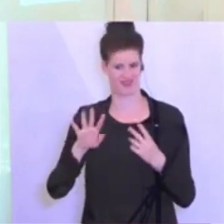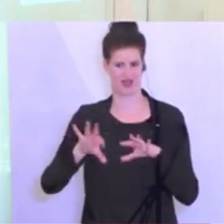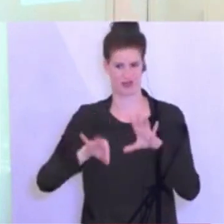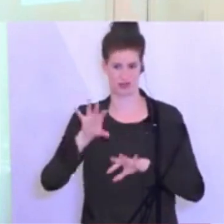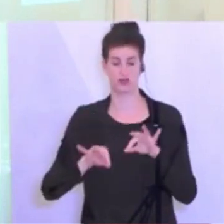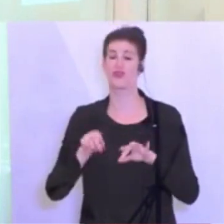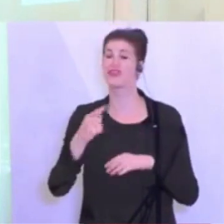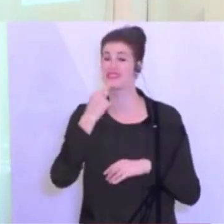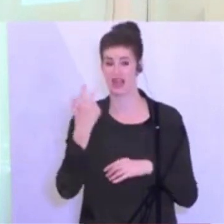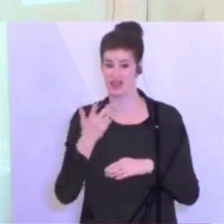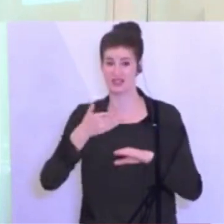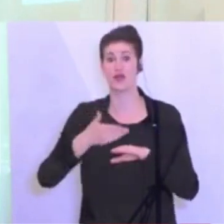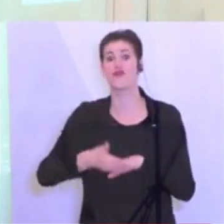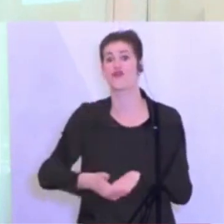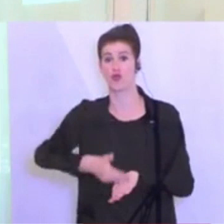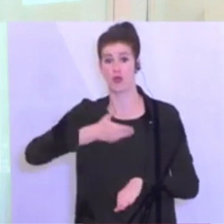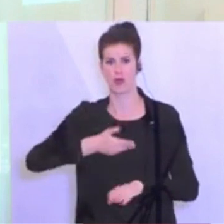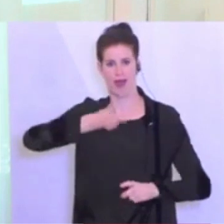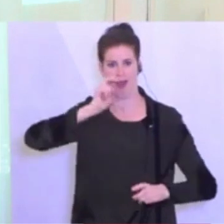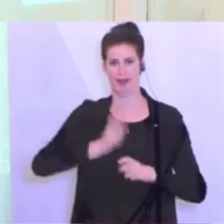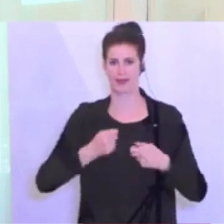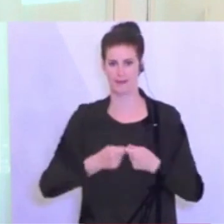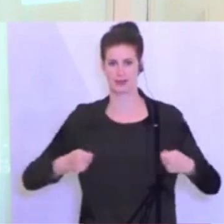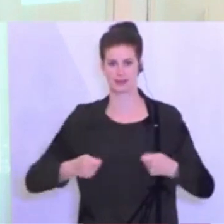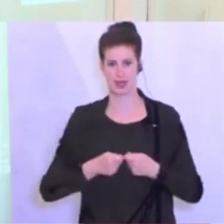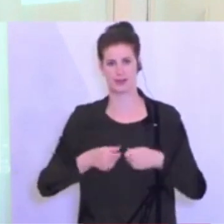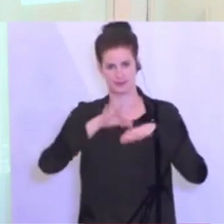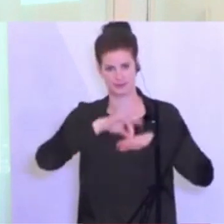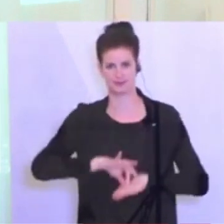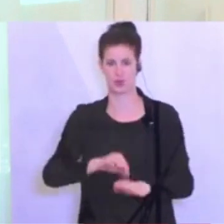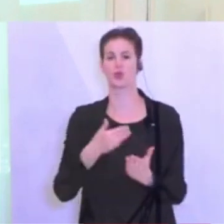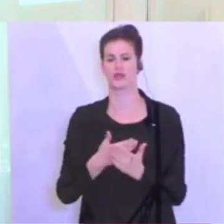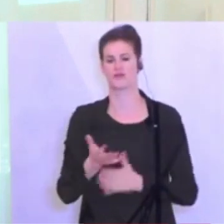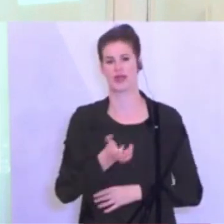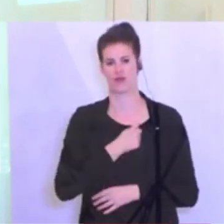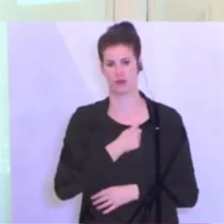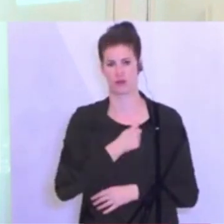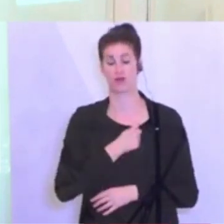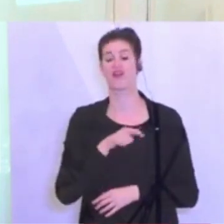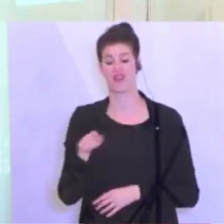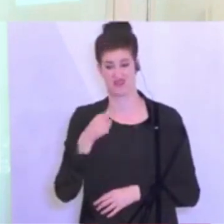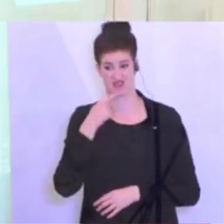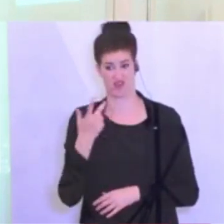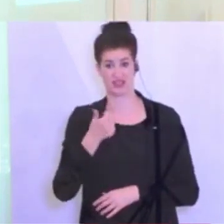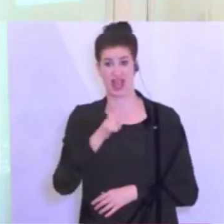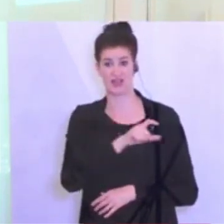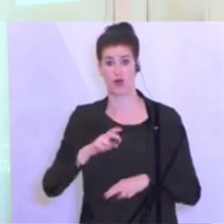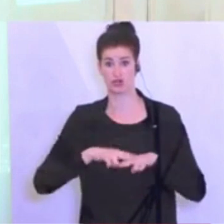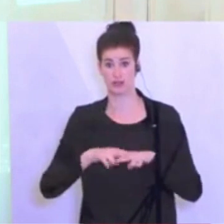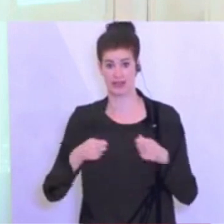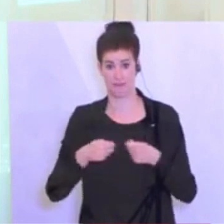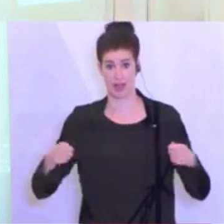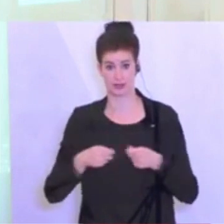Zeitpunkt gewesen ist, an dem wir diese Maßnahmen gesetzt haben. Eine Woche später laut dieser Modellierungsergebnisse hätte bedeutet,